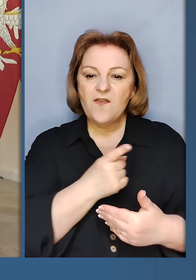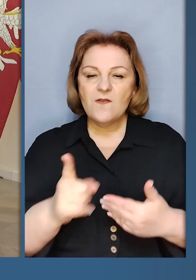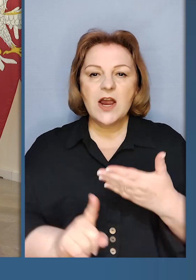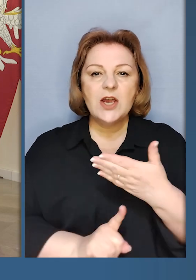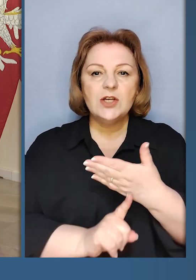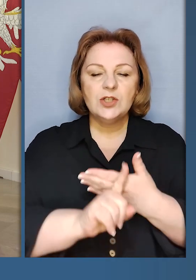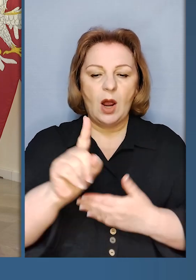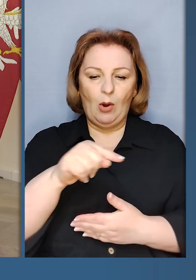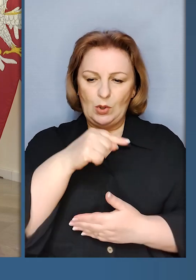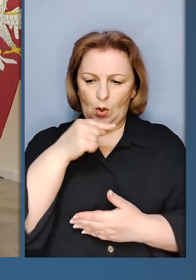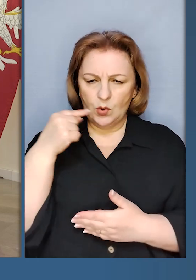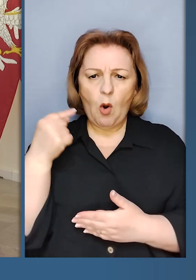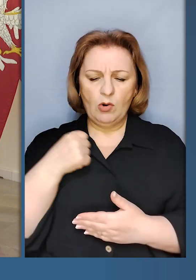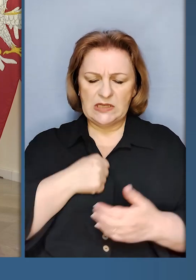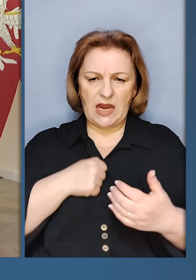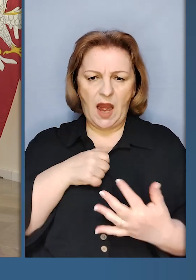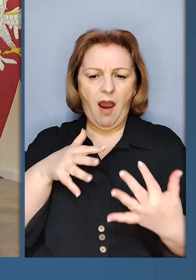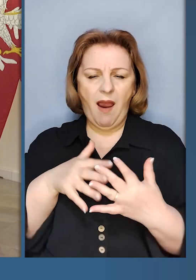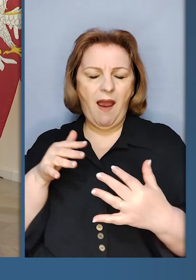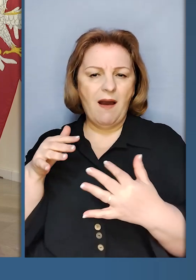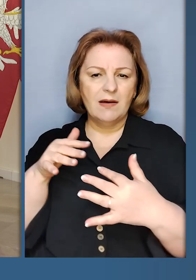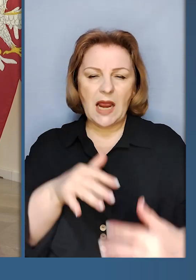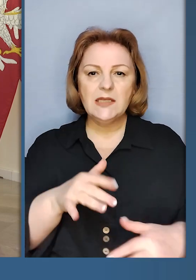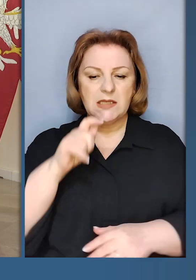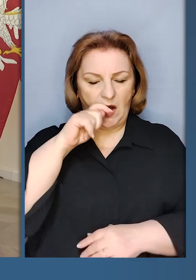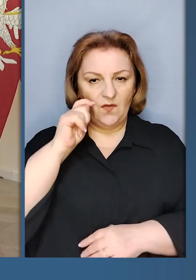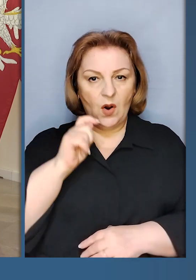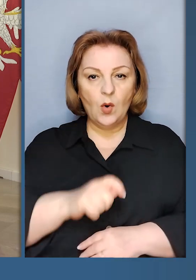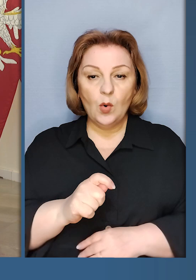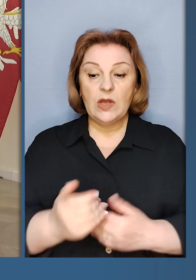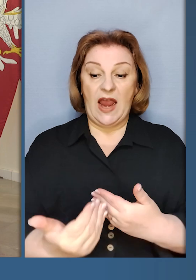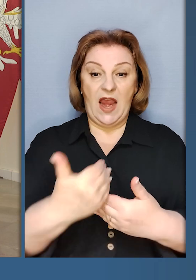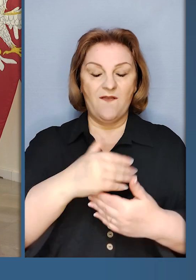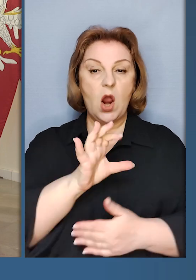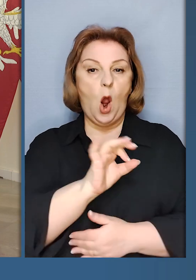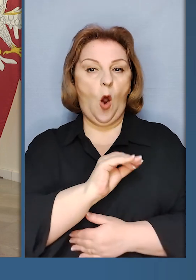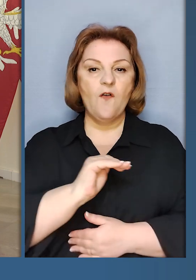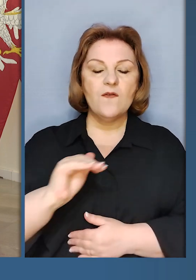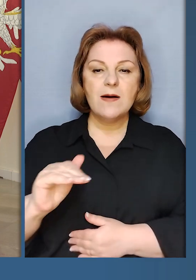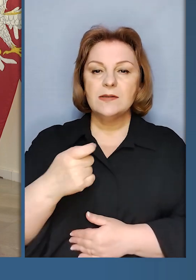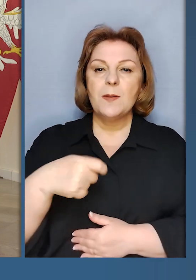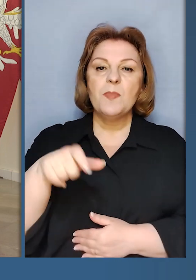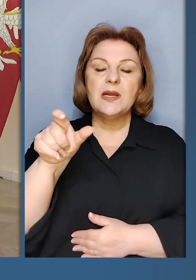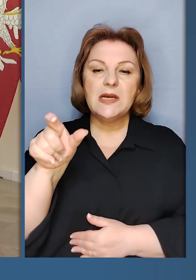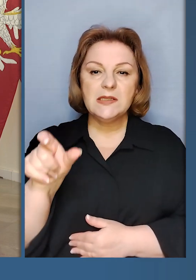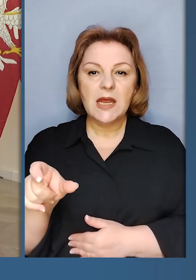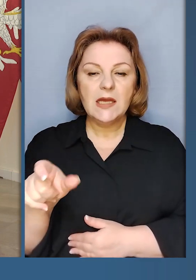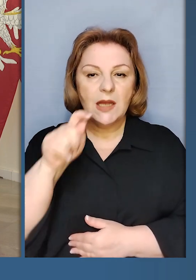російської агресії в Україну візит офіційний президента